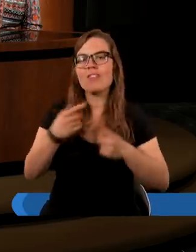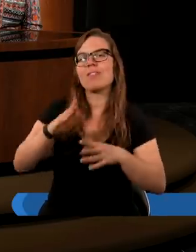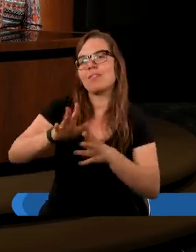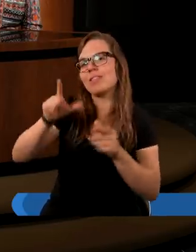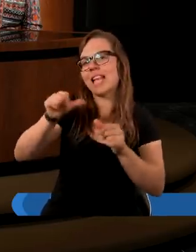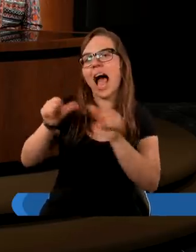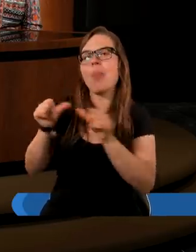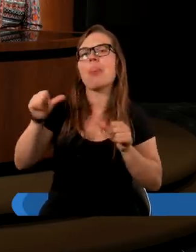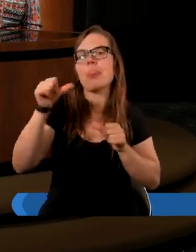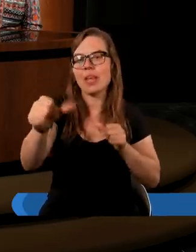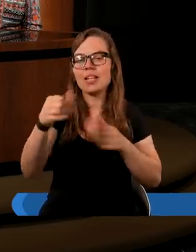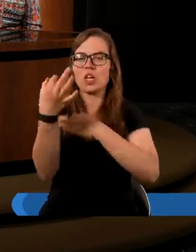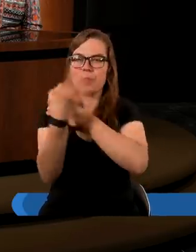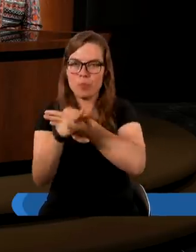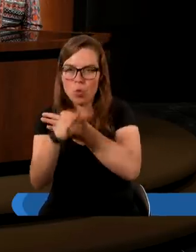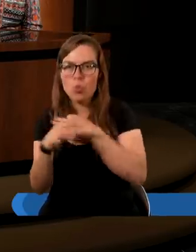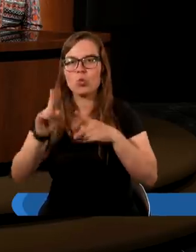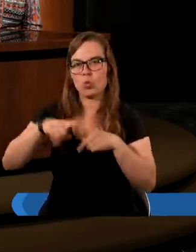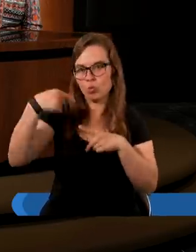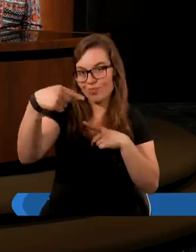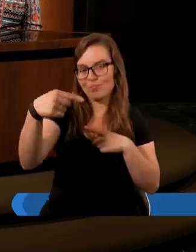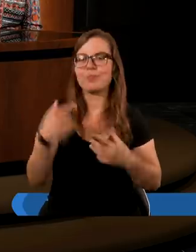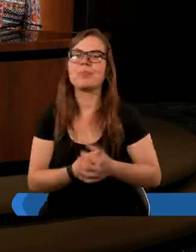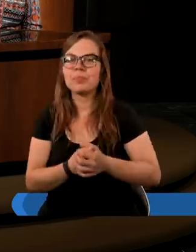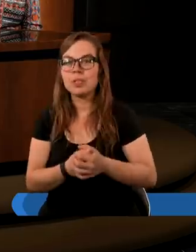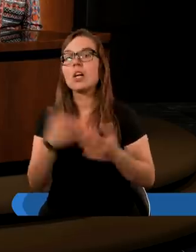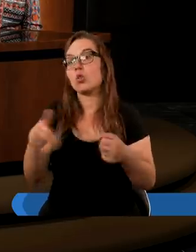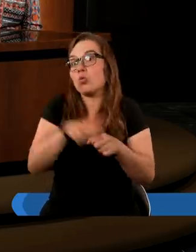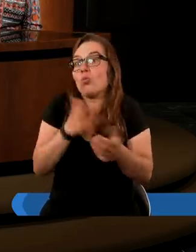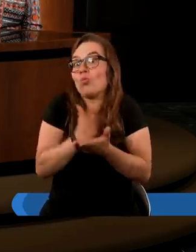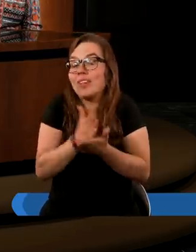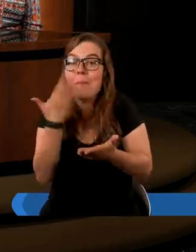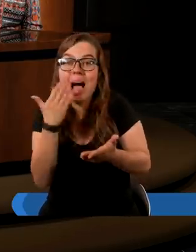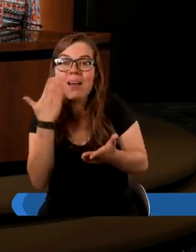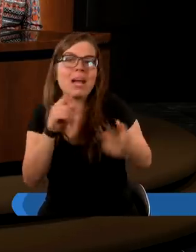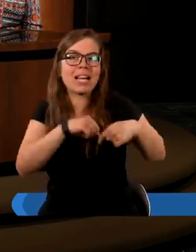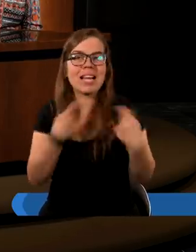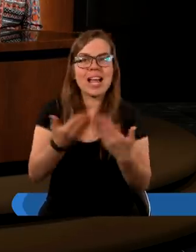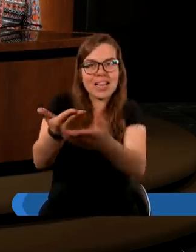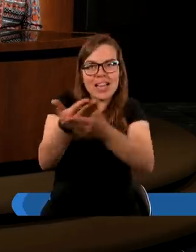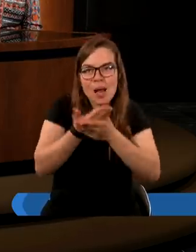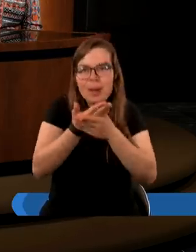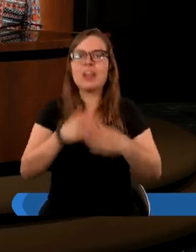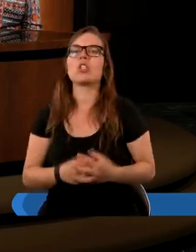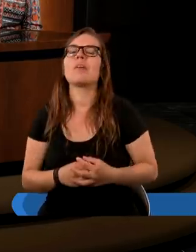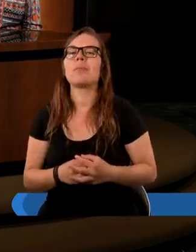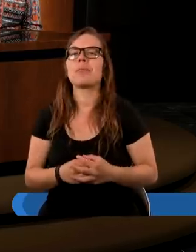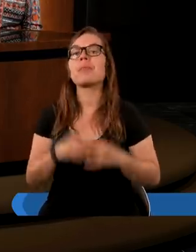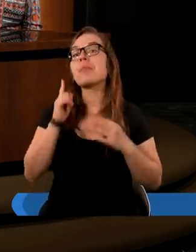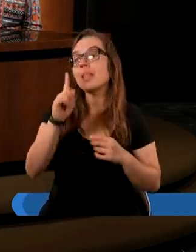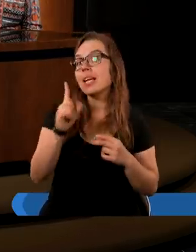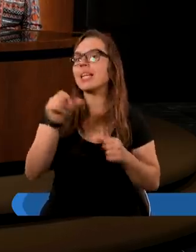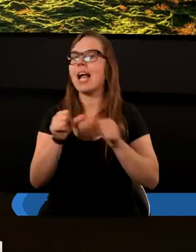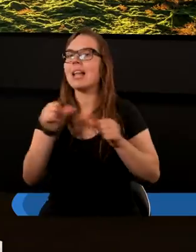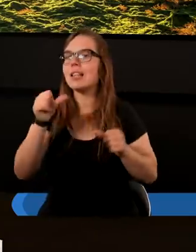następnym tygodniu, na które już serdecznie zapraszam, a